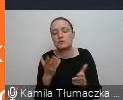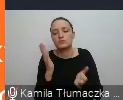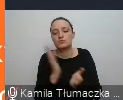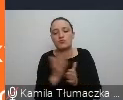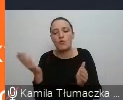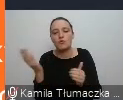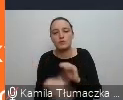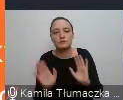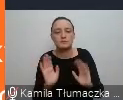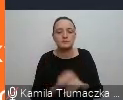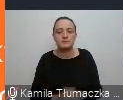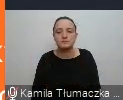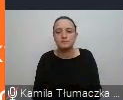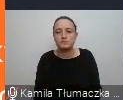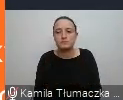zamkniętą.